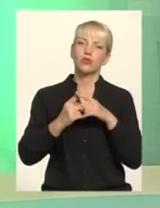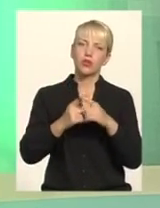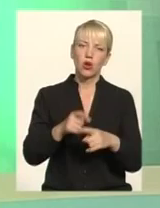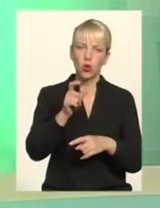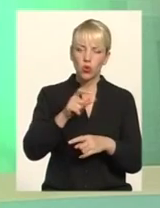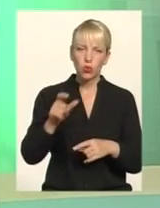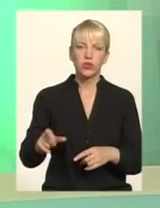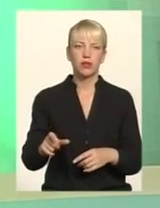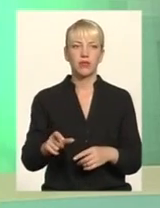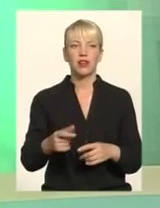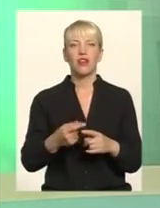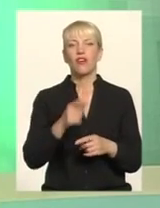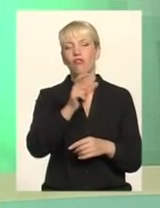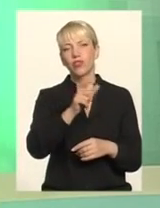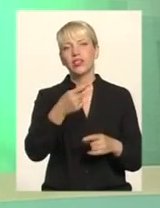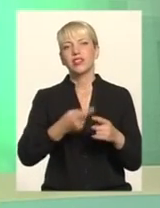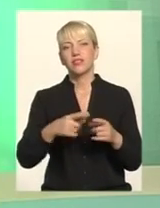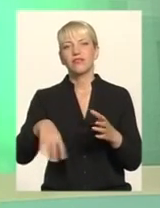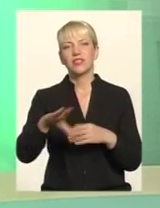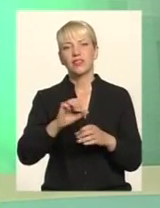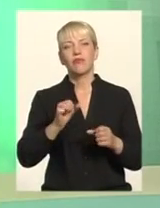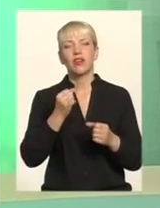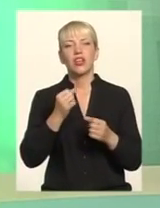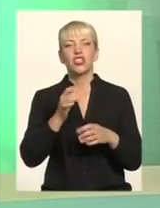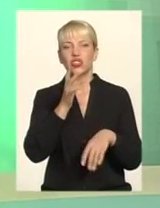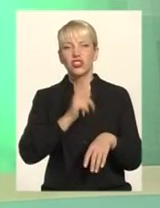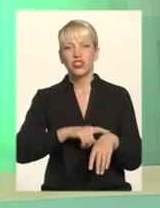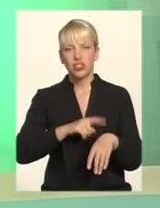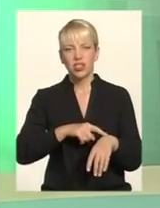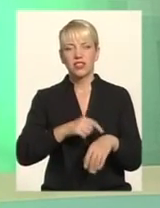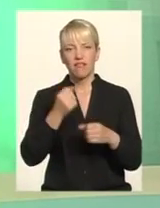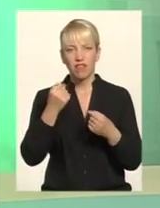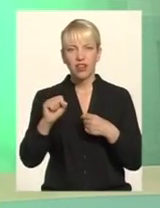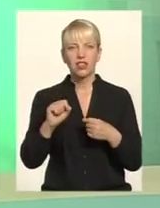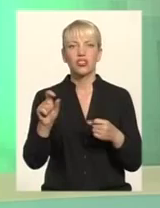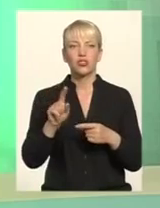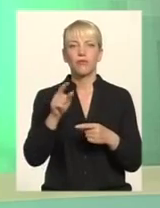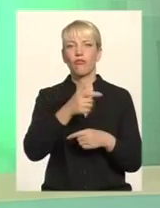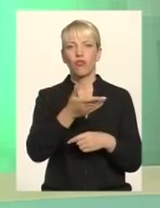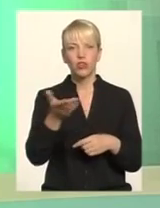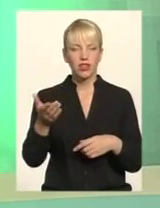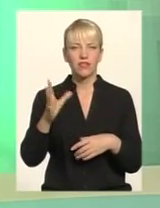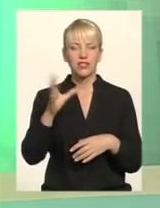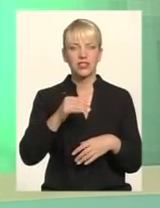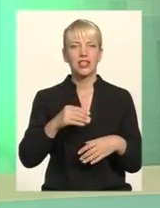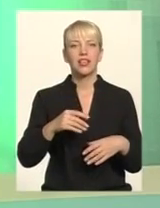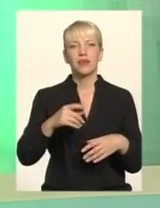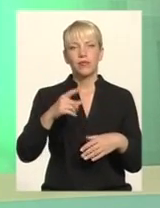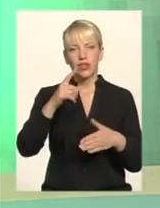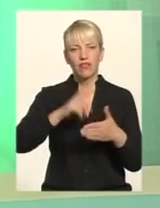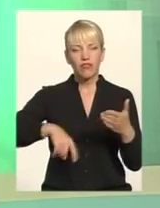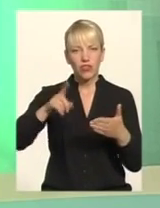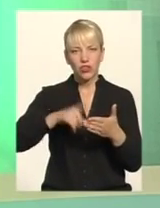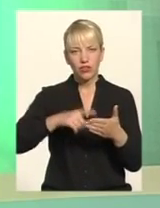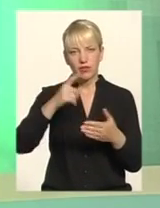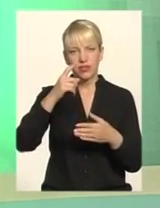патріотам і так далі Вони цим всім виграли час, щоб люди зневірилися, дехто заспокоївся, дехто просто махнув рукою,